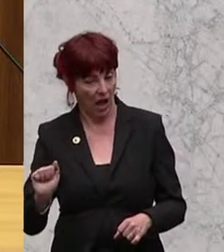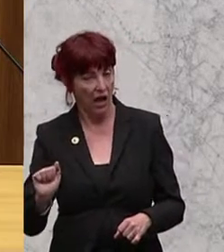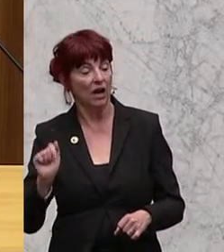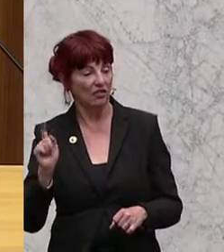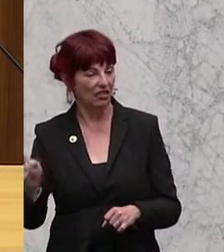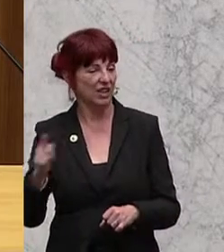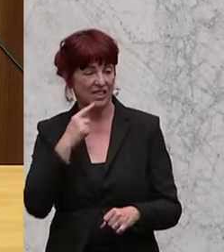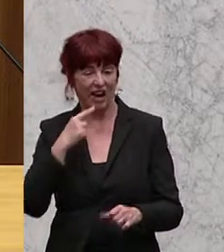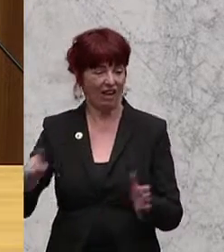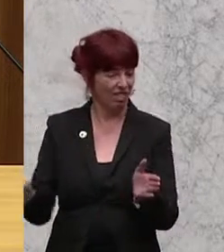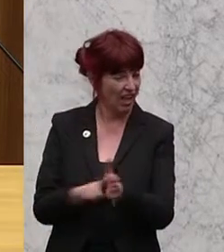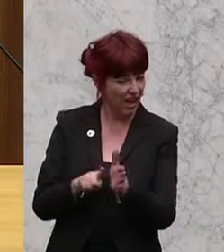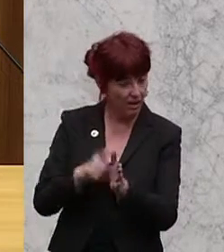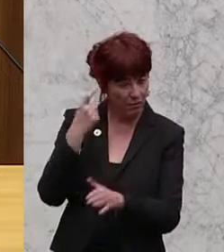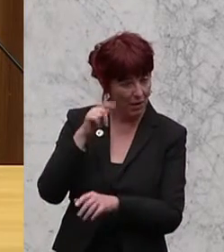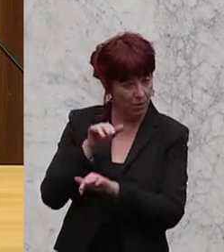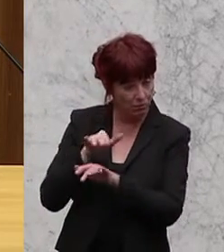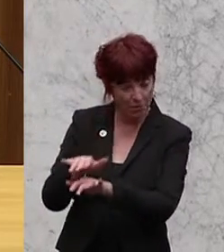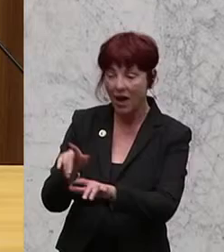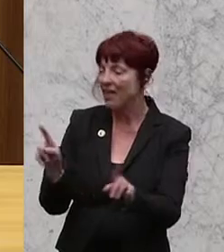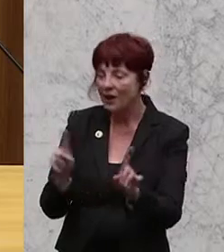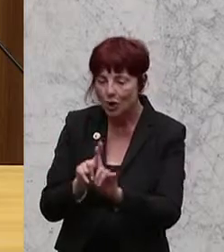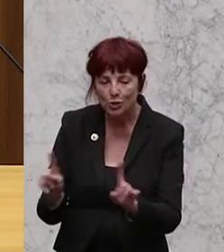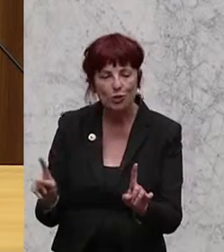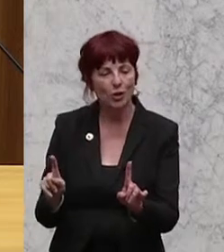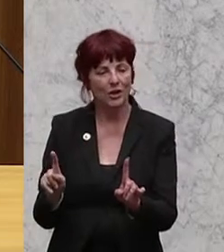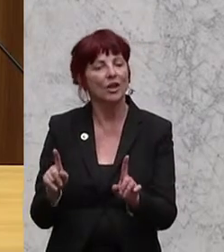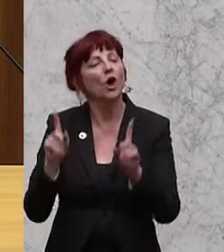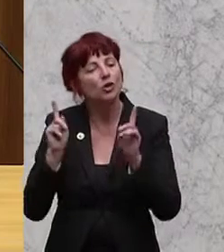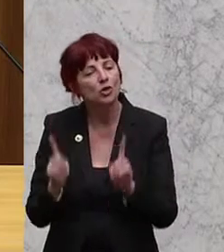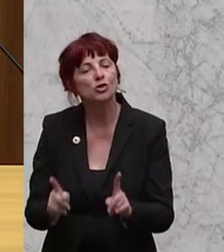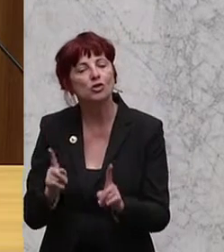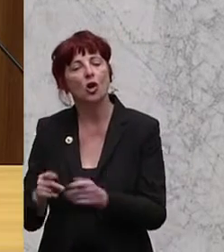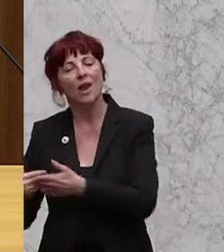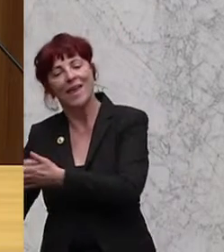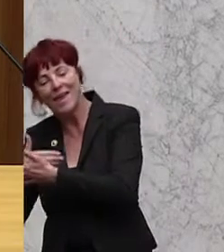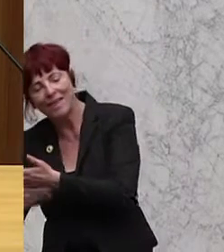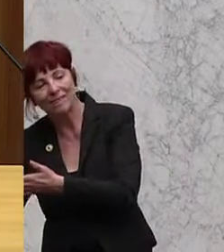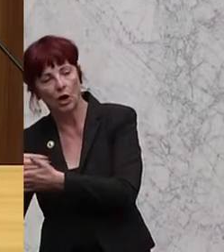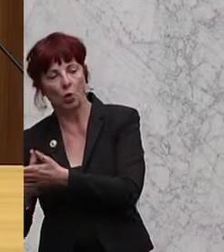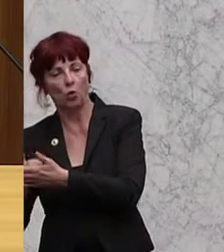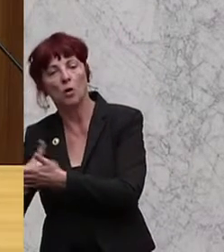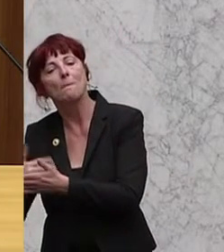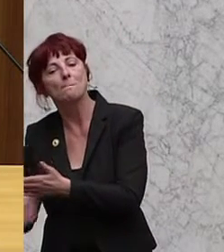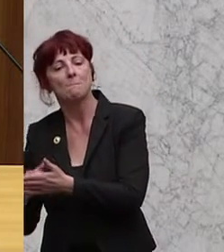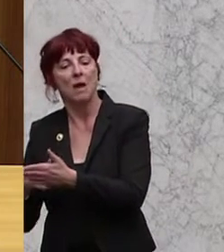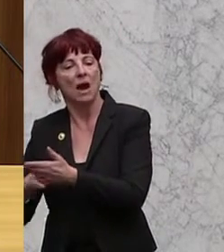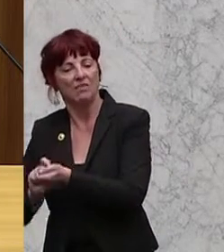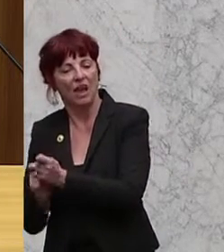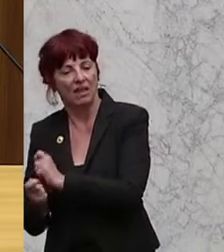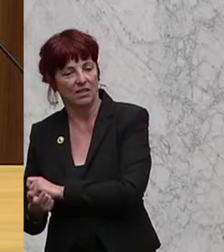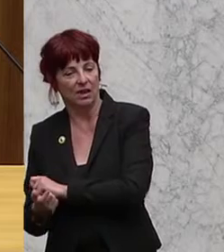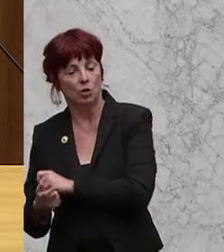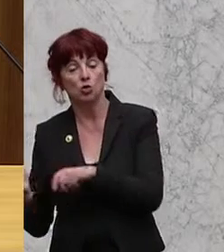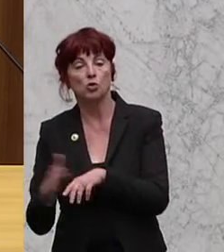vielleicht darauf konzentrieren, hier im Hintergrund darauf einzuwirken, dass dort, wo wir glauben, dass die Grenzen zu weit gesteckt sind, die enger gesteckt werden. Wir haben den